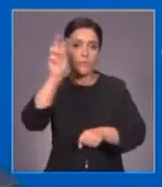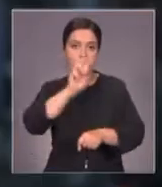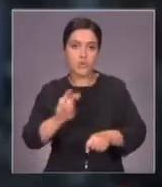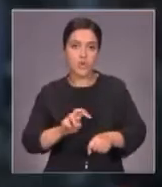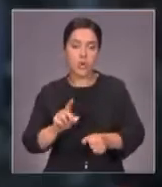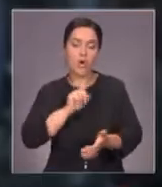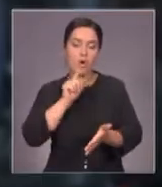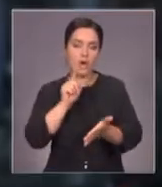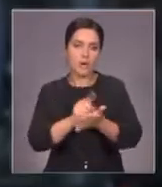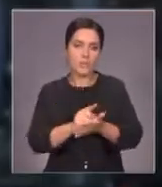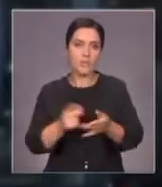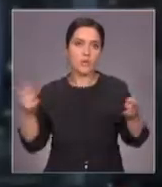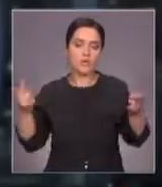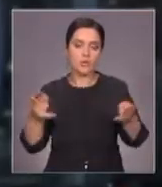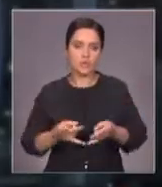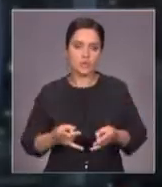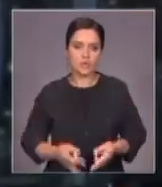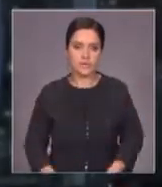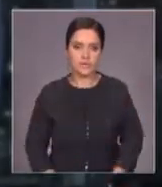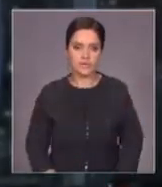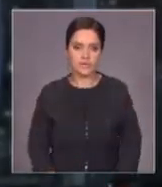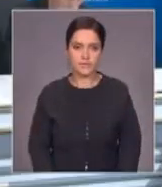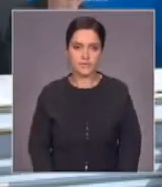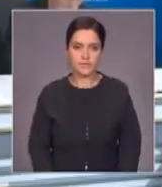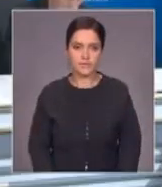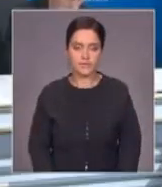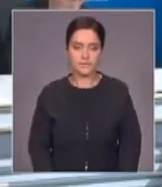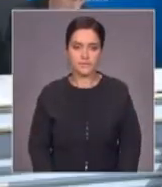вынужденная, но выверенная и необходимая.